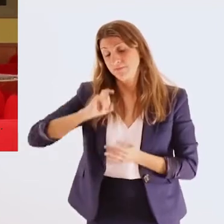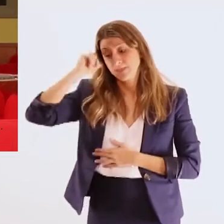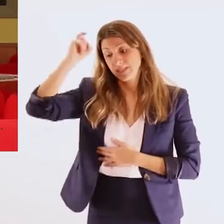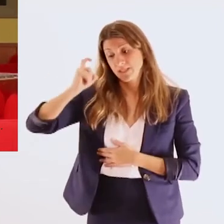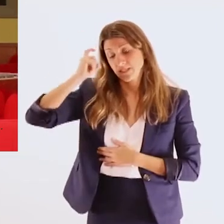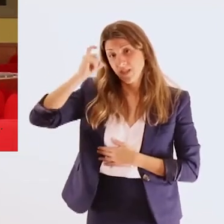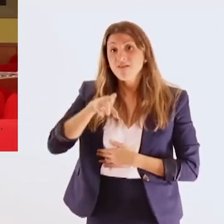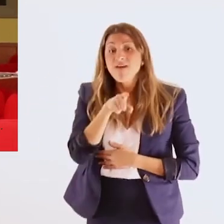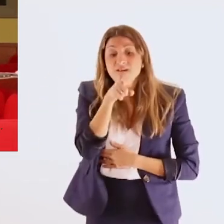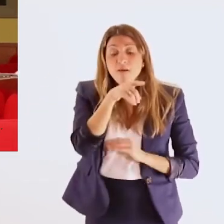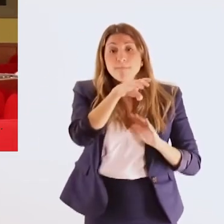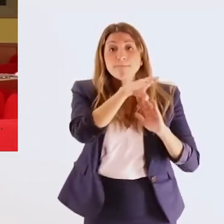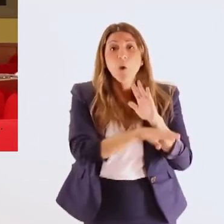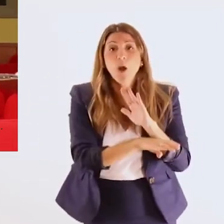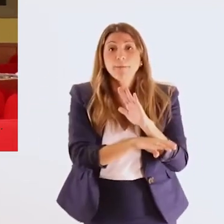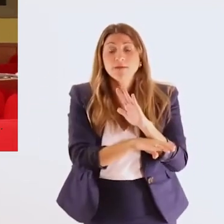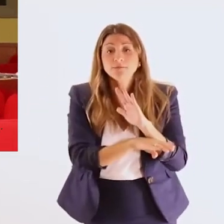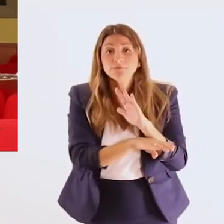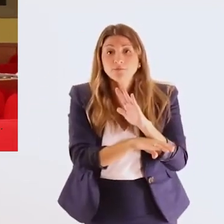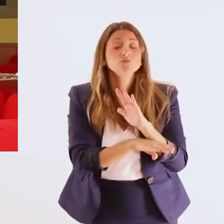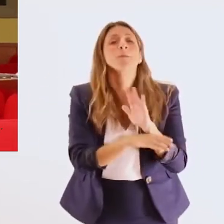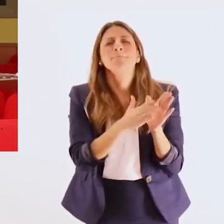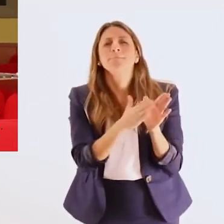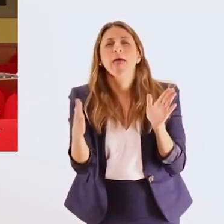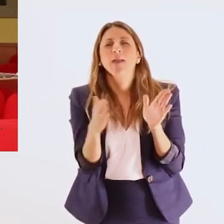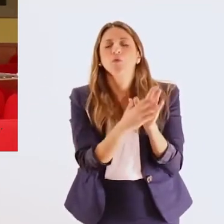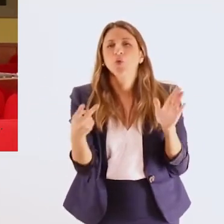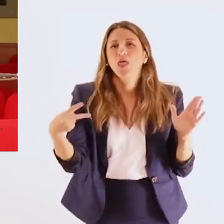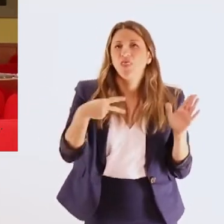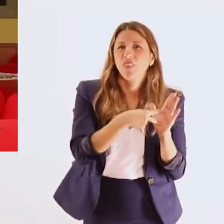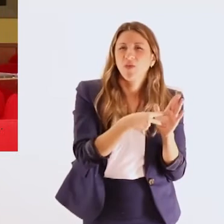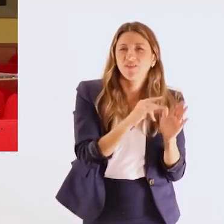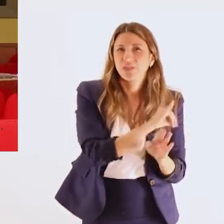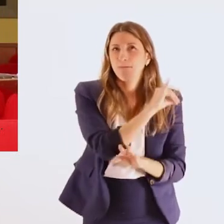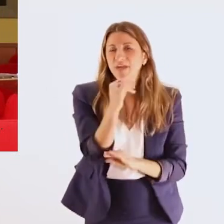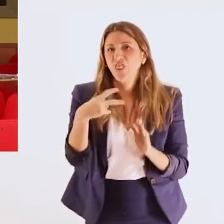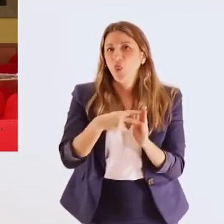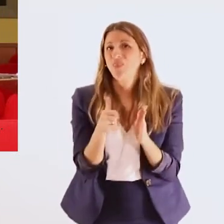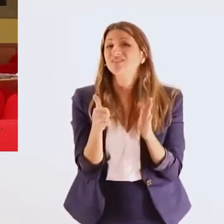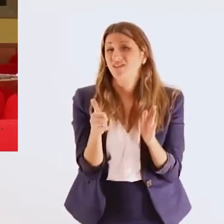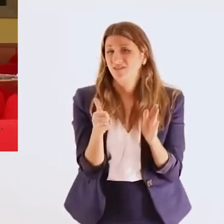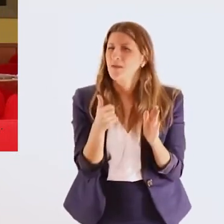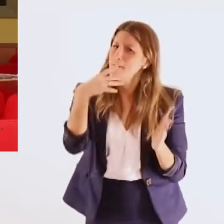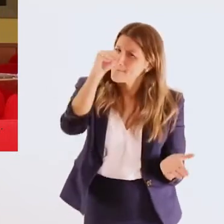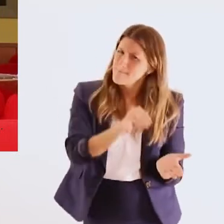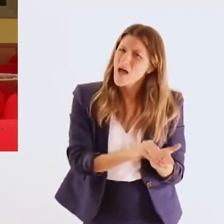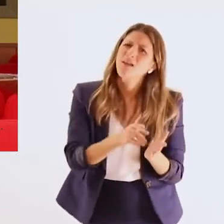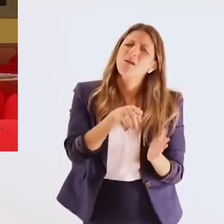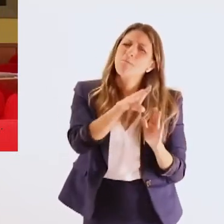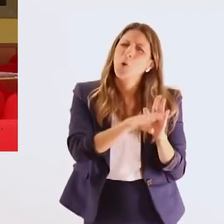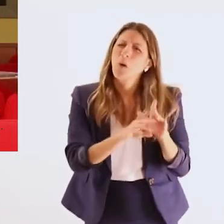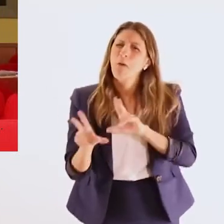κυβέρνηση σε ζήτηση που έγινε στη Βουλή και να εξετάσει για ποιο λόγο